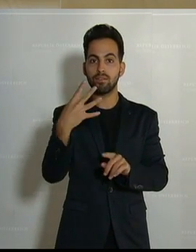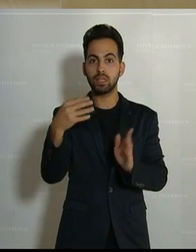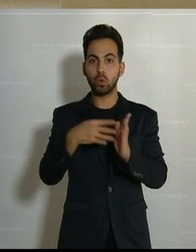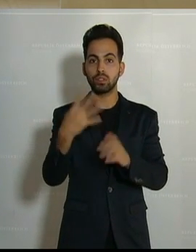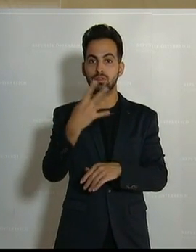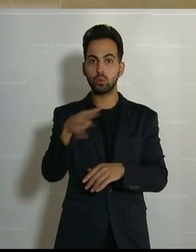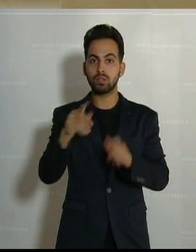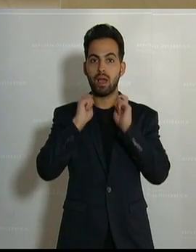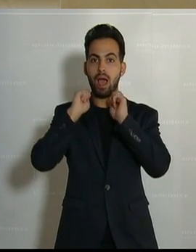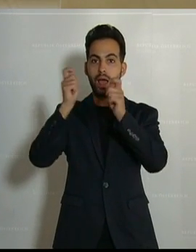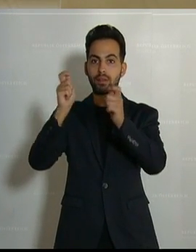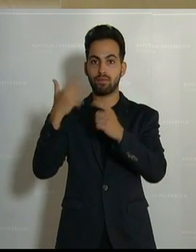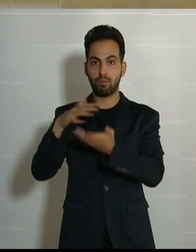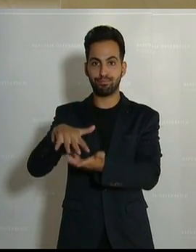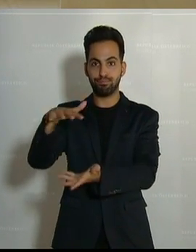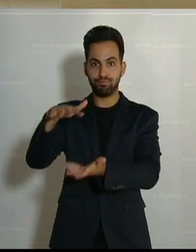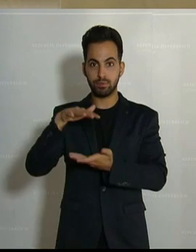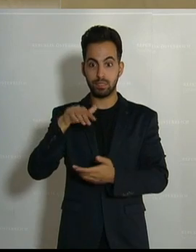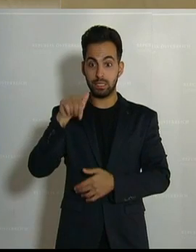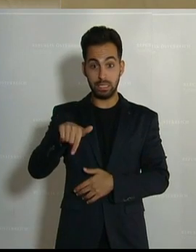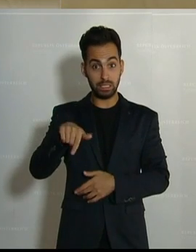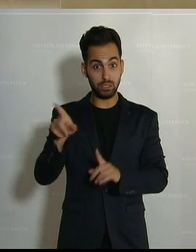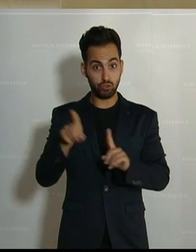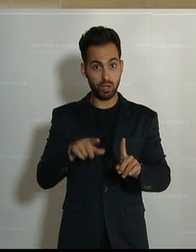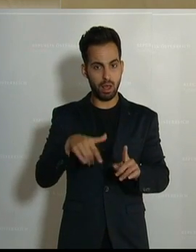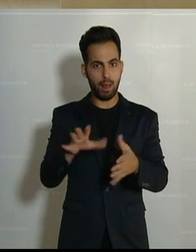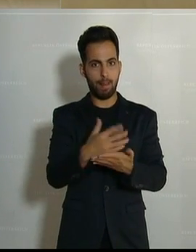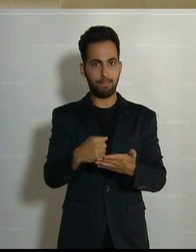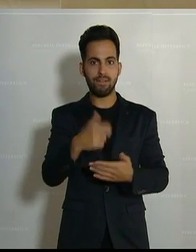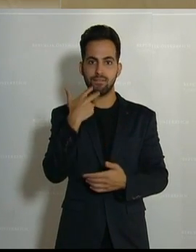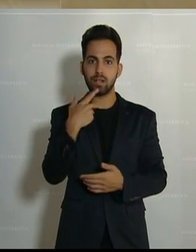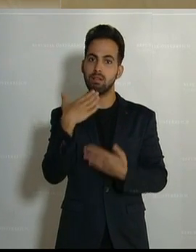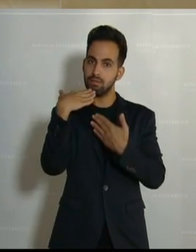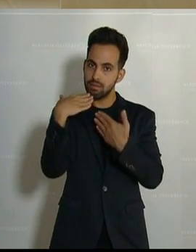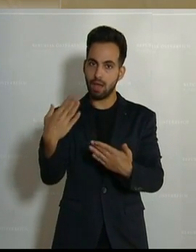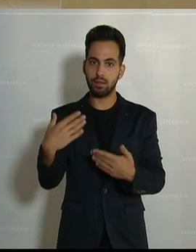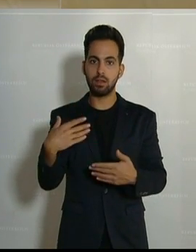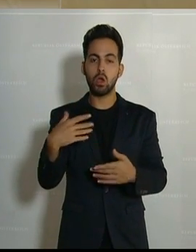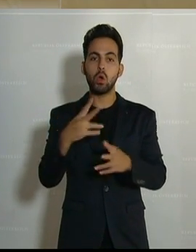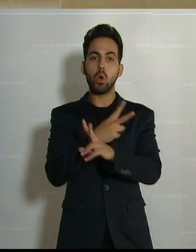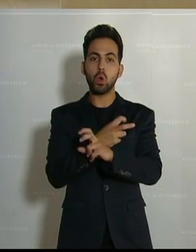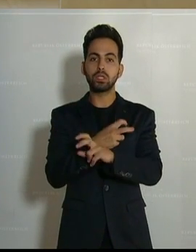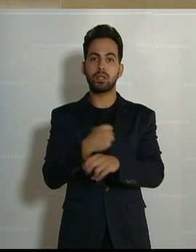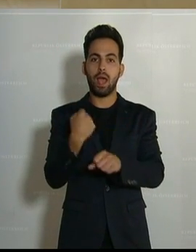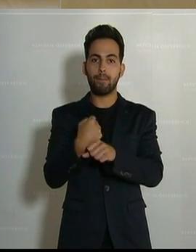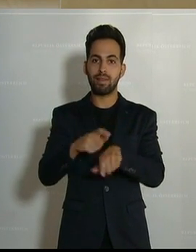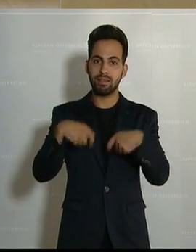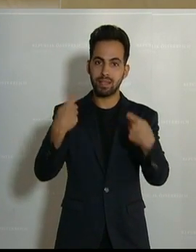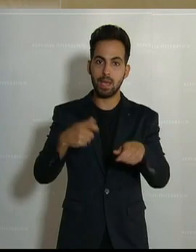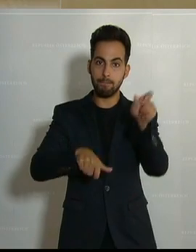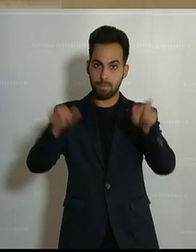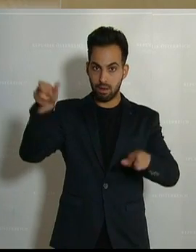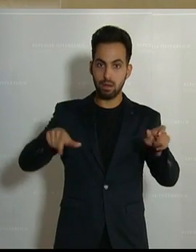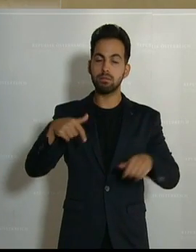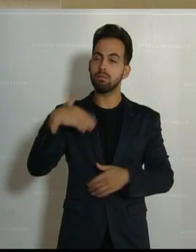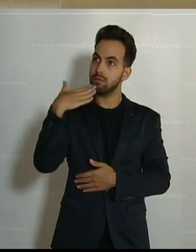Anträge gestellt. Ich möchte mich an dieser Stelle ganz herzlich bedanken bei den österreichischen Arbeitgeberinnen und Arbeitgebern,